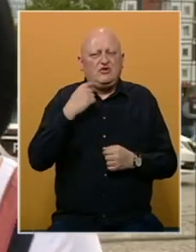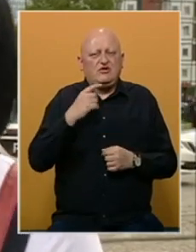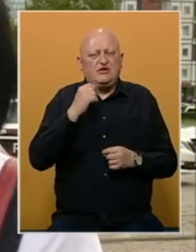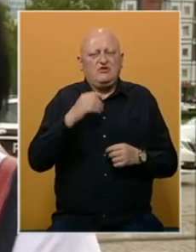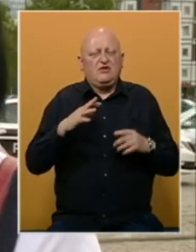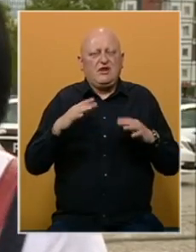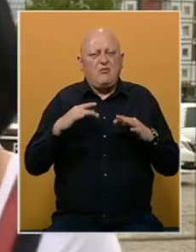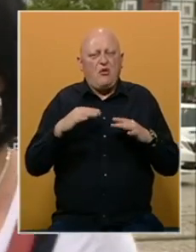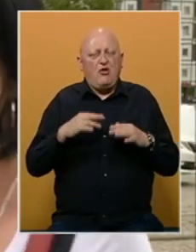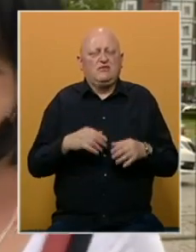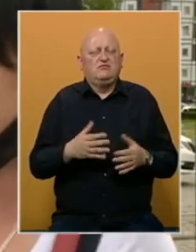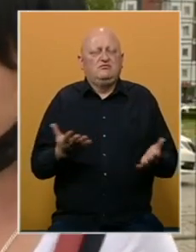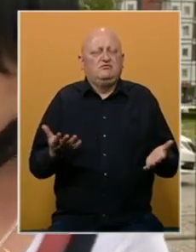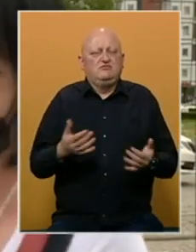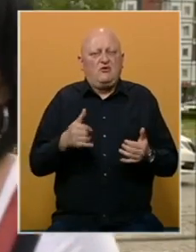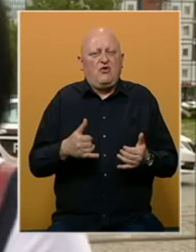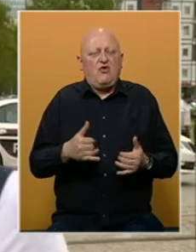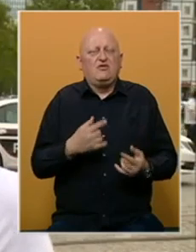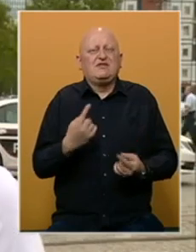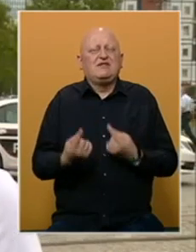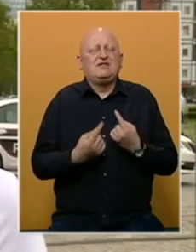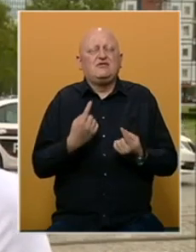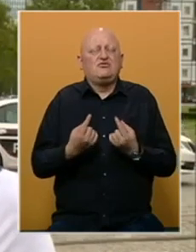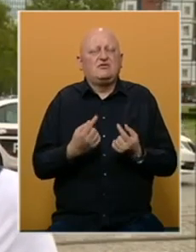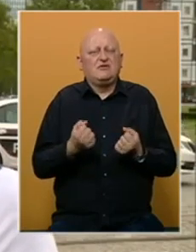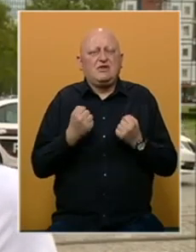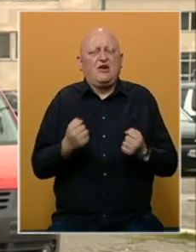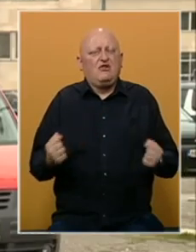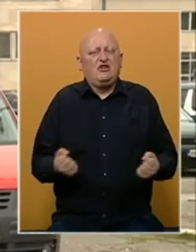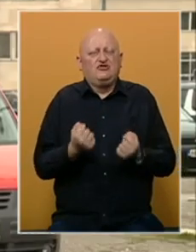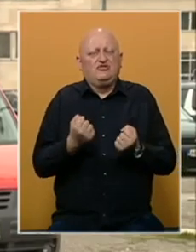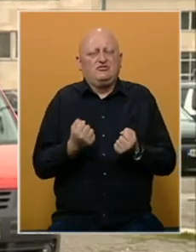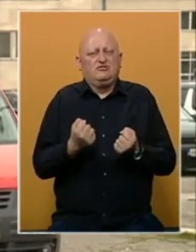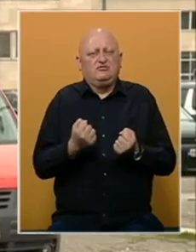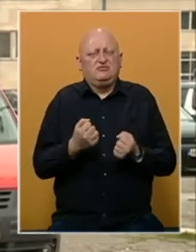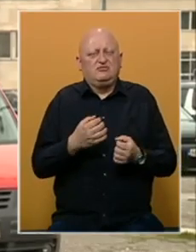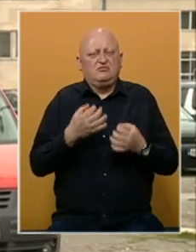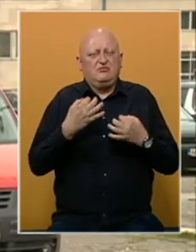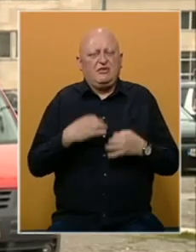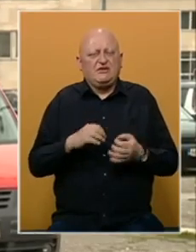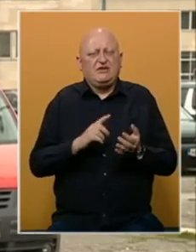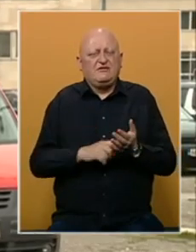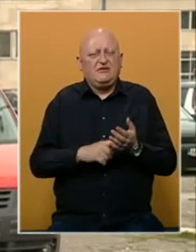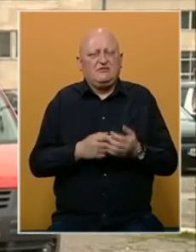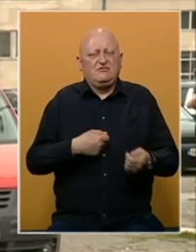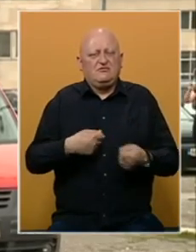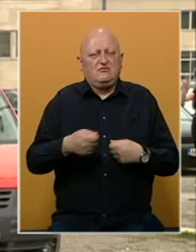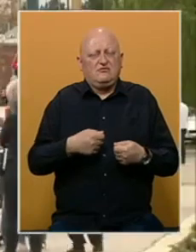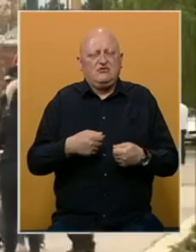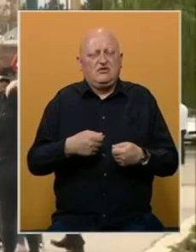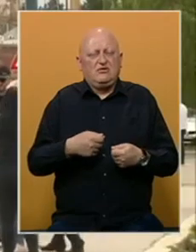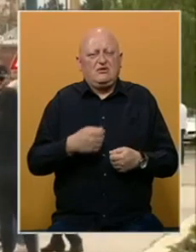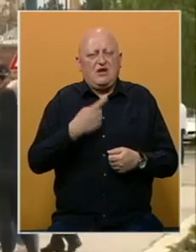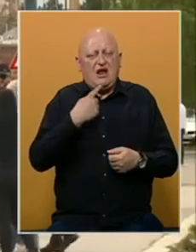na bolovanju, tako da baš sad u ovoj situaciji jako, jako teško. Žargonski predsjednica sindikata trgovine i uslužnih